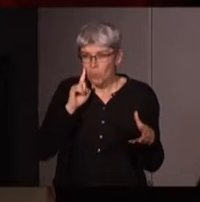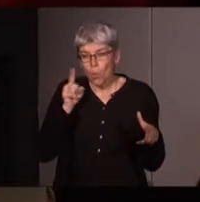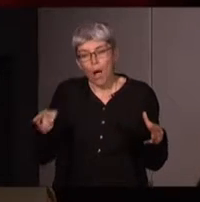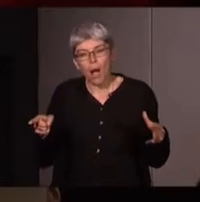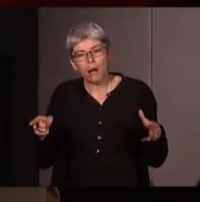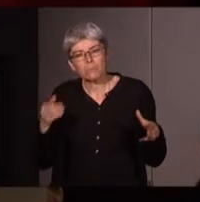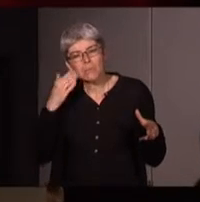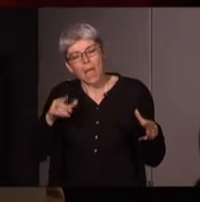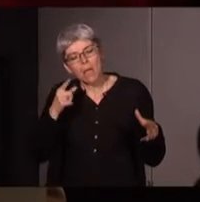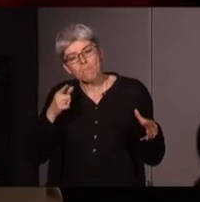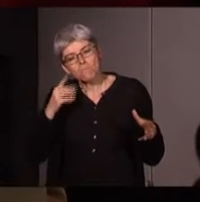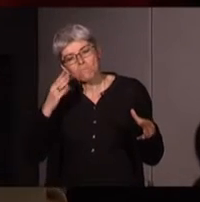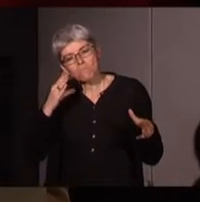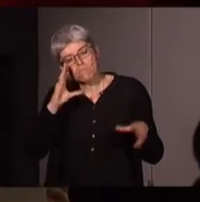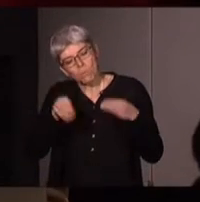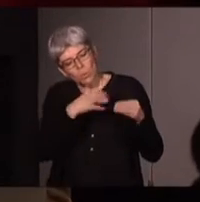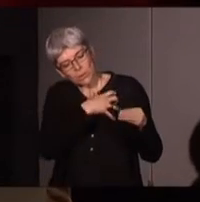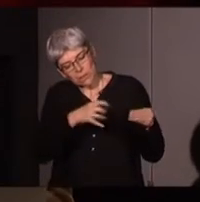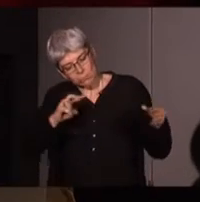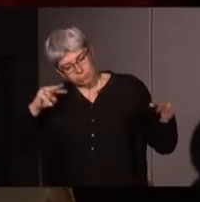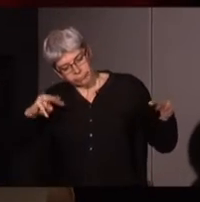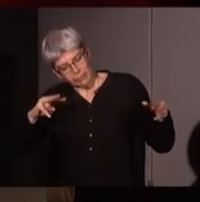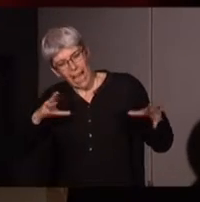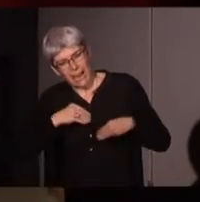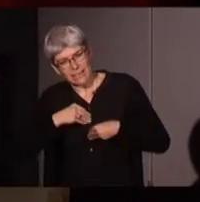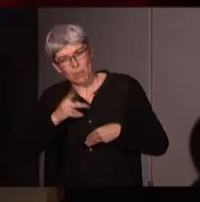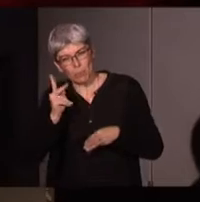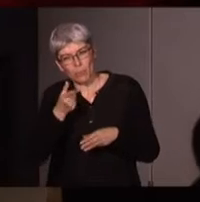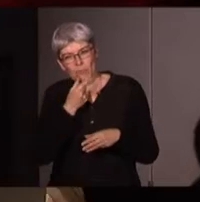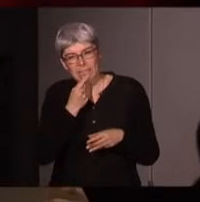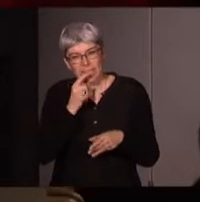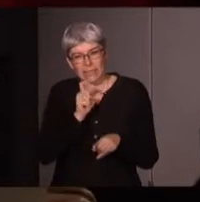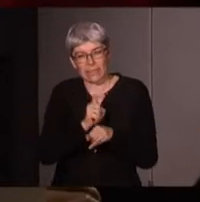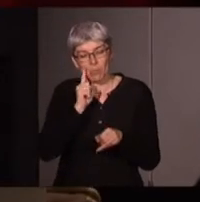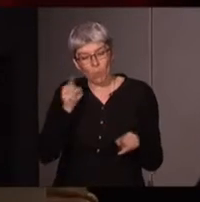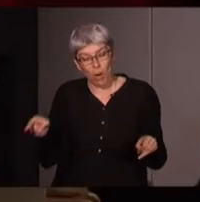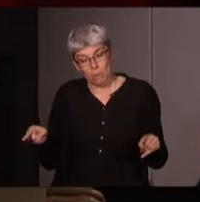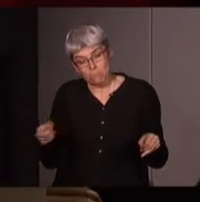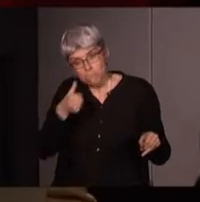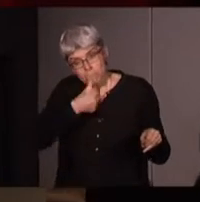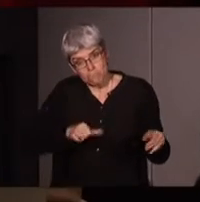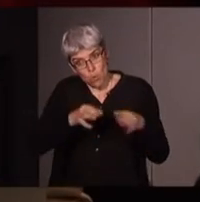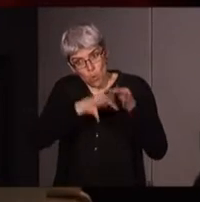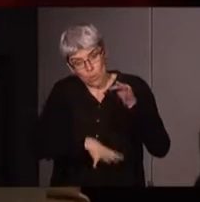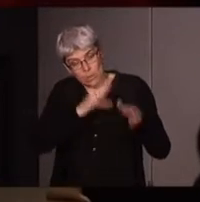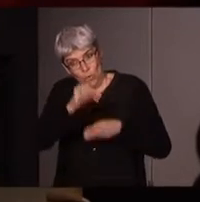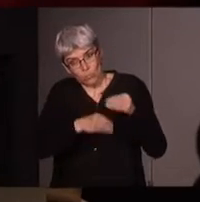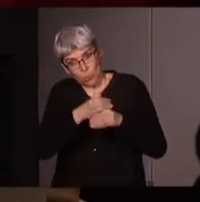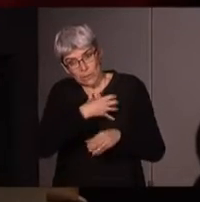ce monde des pays riches de l'Europe occidentale puisque nous subissons quand on est à la périphérie nous subissons les conséquences